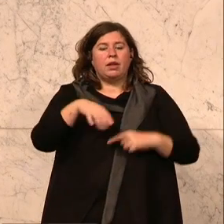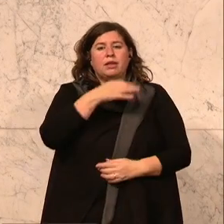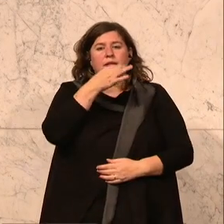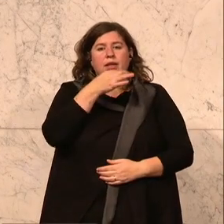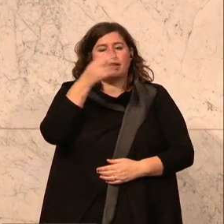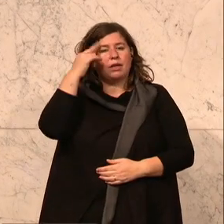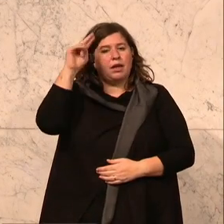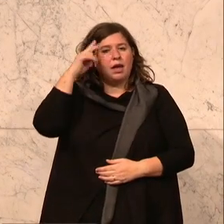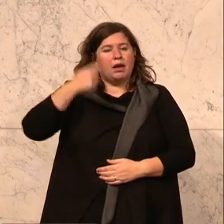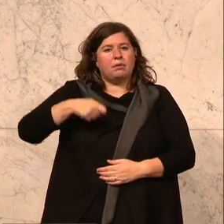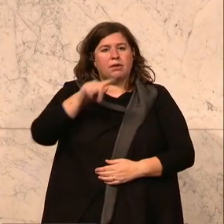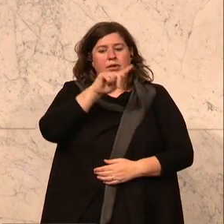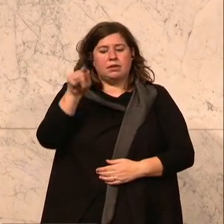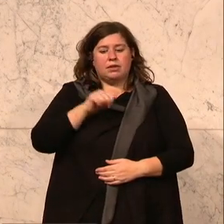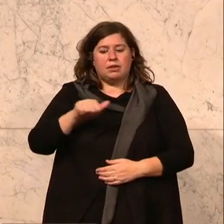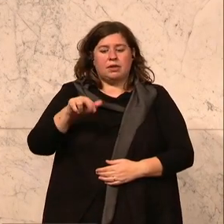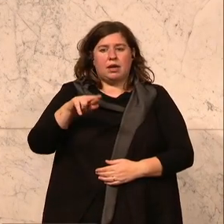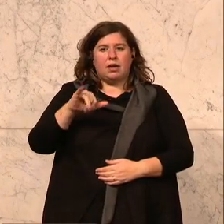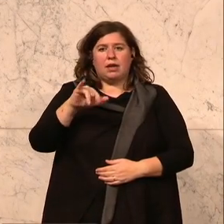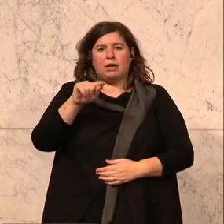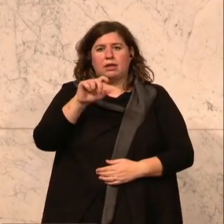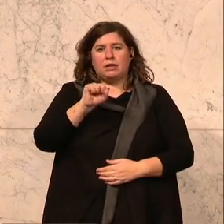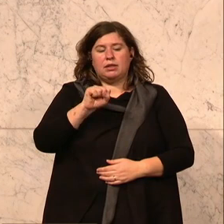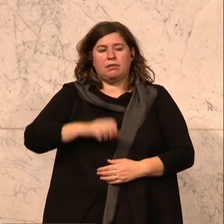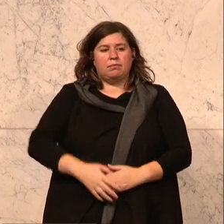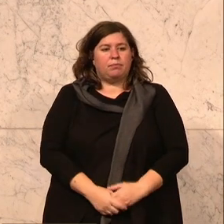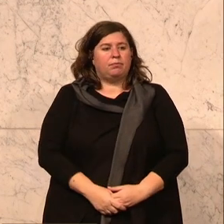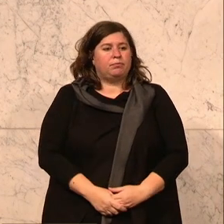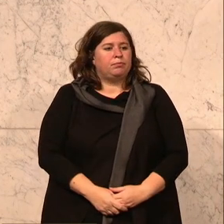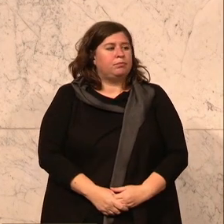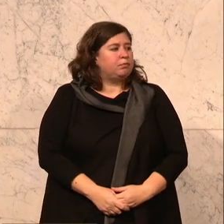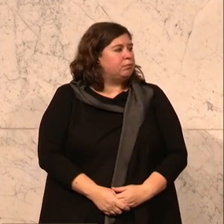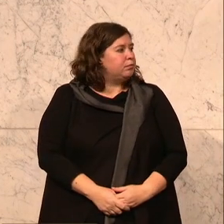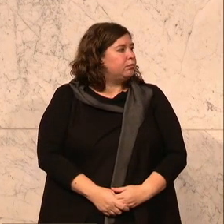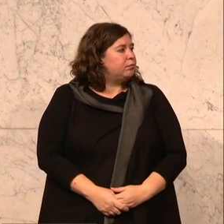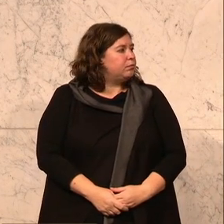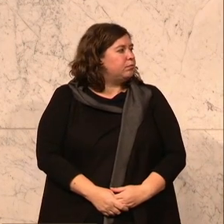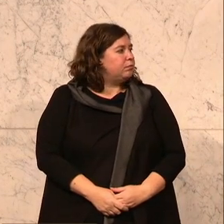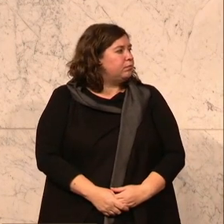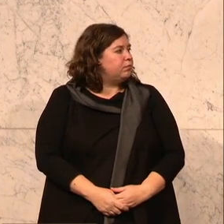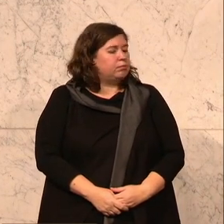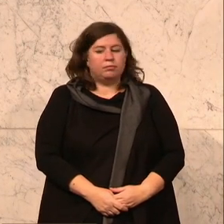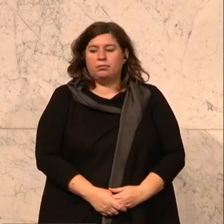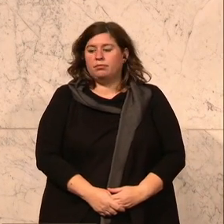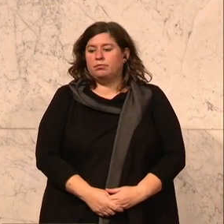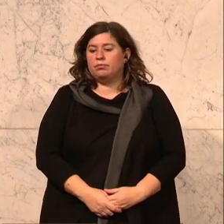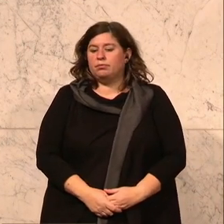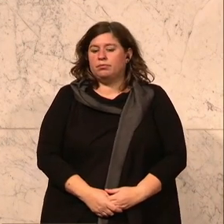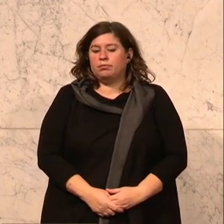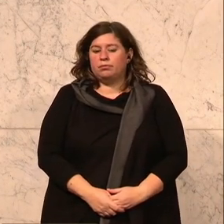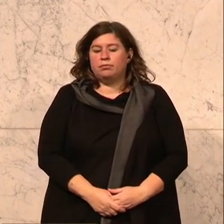Und der vorerst letzte gemeldete Redner zu diesem Tagesordnungspunkt und ebenfalls von der ÖVP, es ist Christoph Zaritsch.